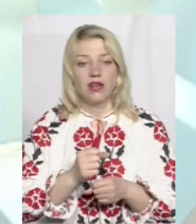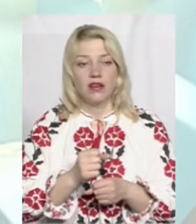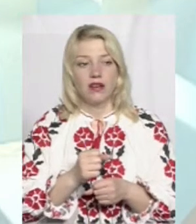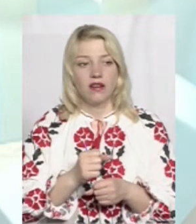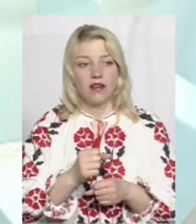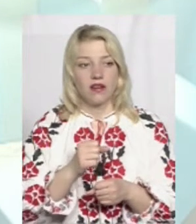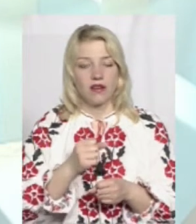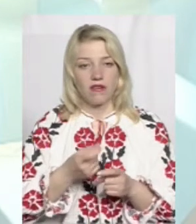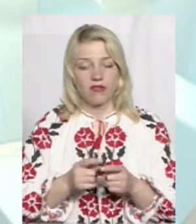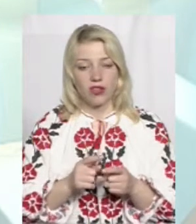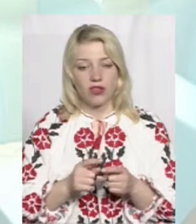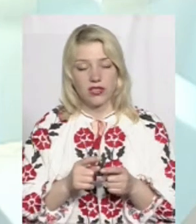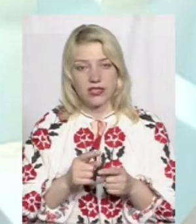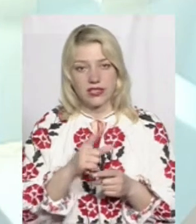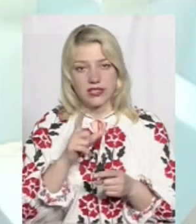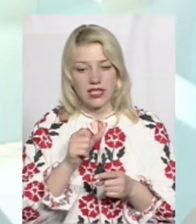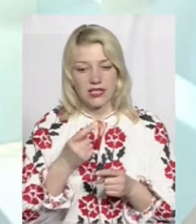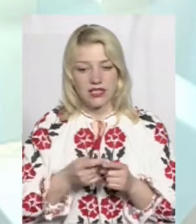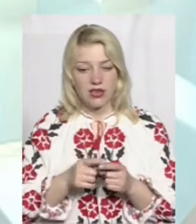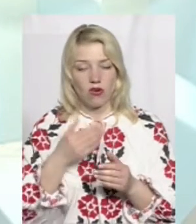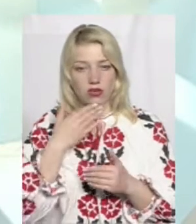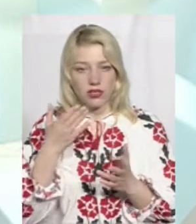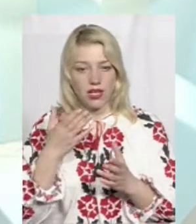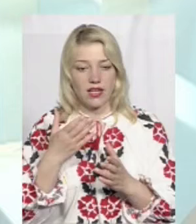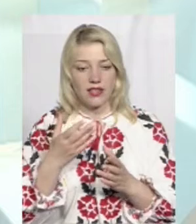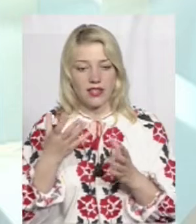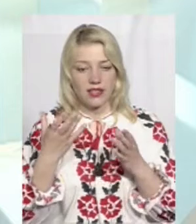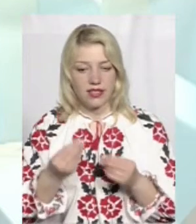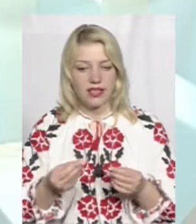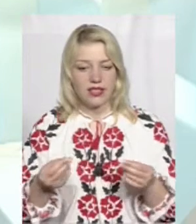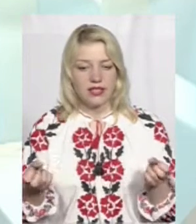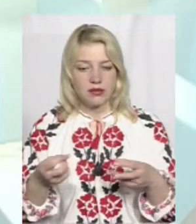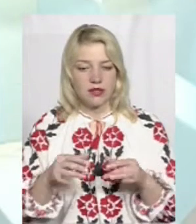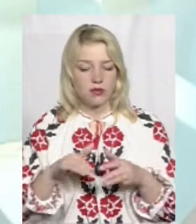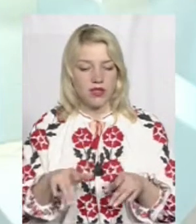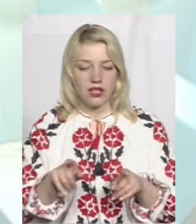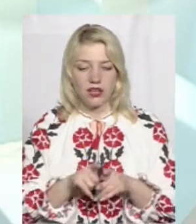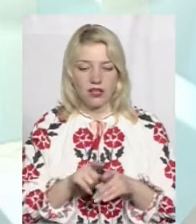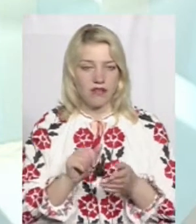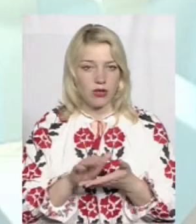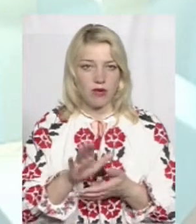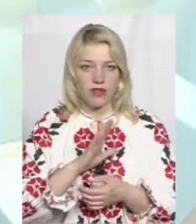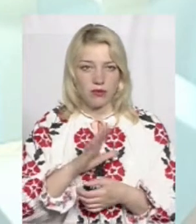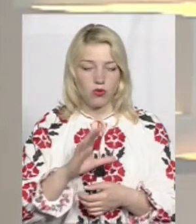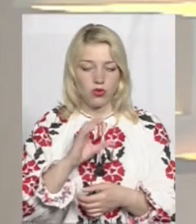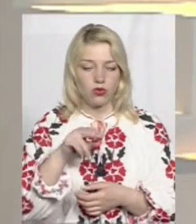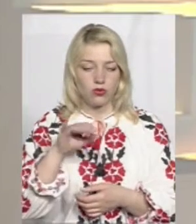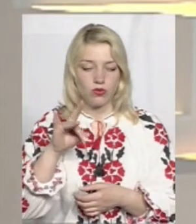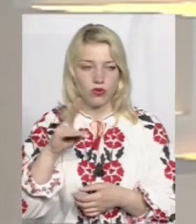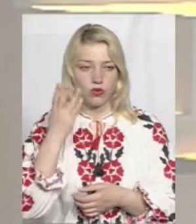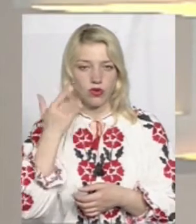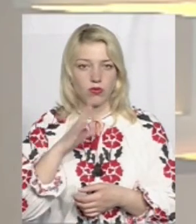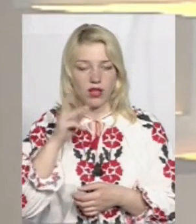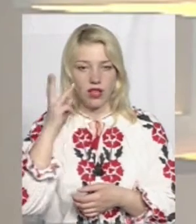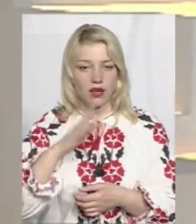схиляються до, але от за ці останні кілька днів спецоперації таких відмов практично не було. Уляна Супрун, коли